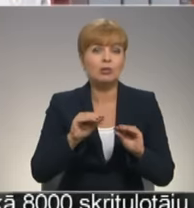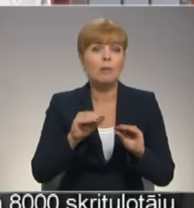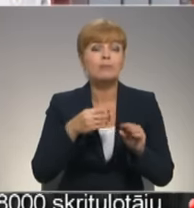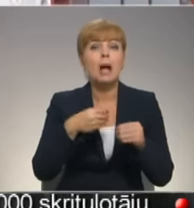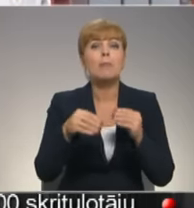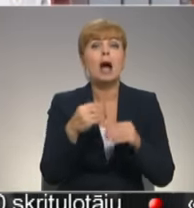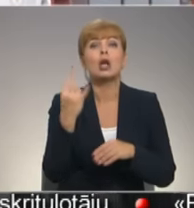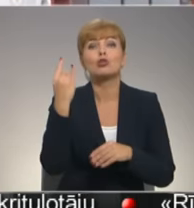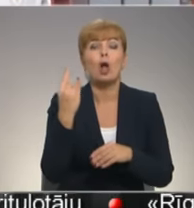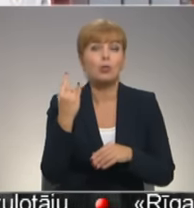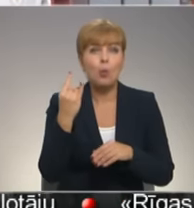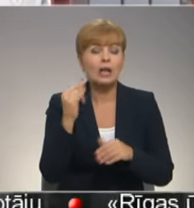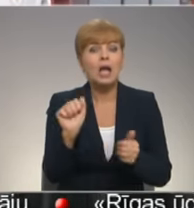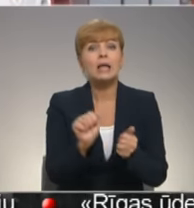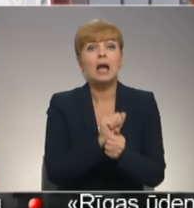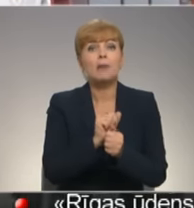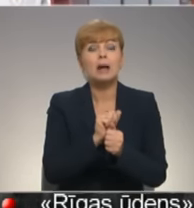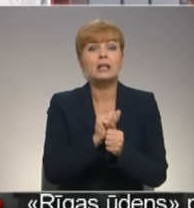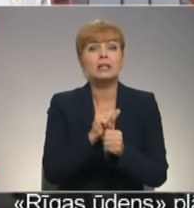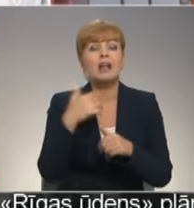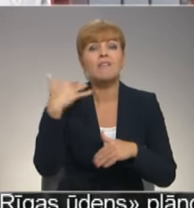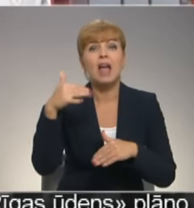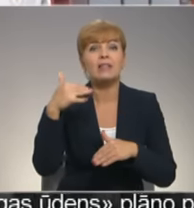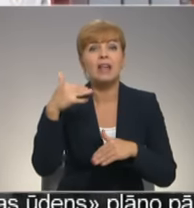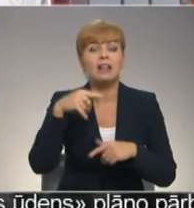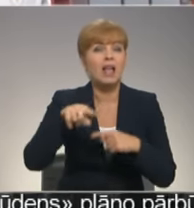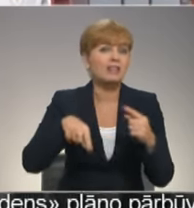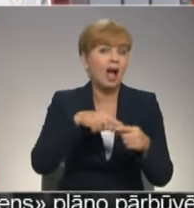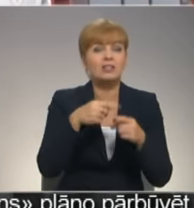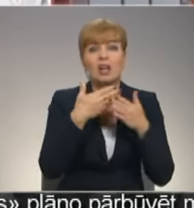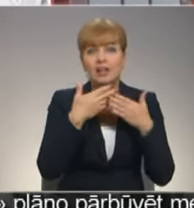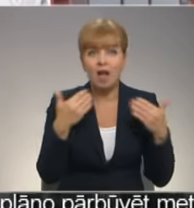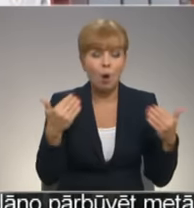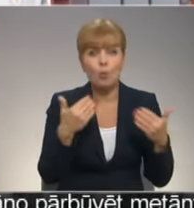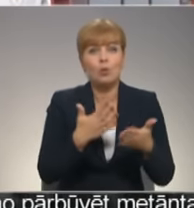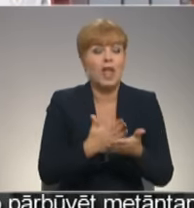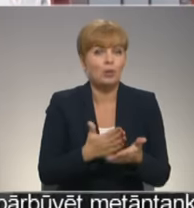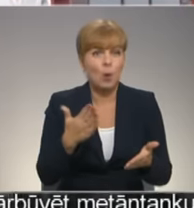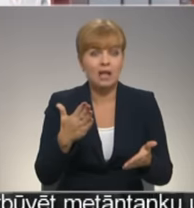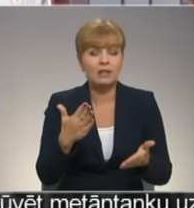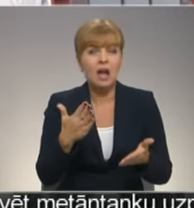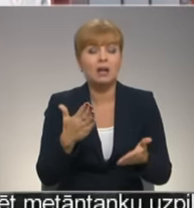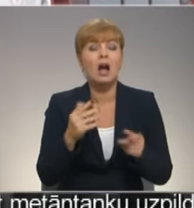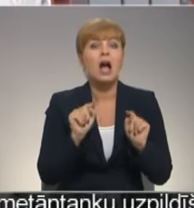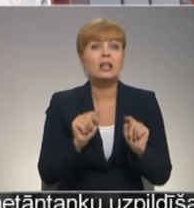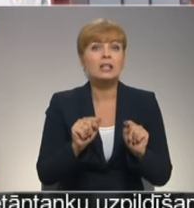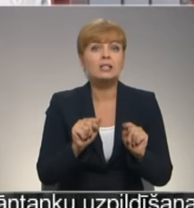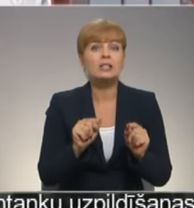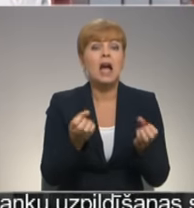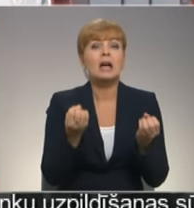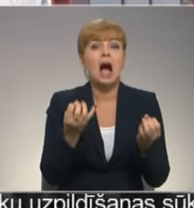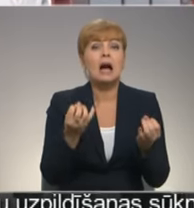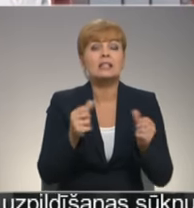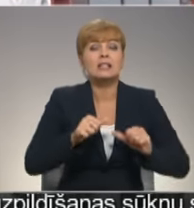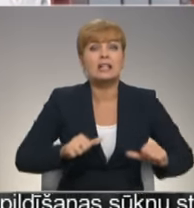dabīgās ventilācijas nav un gaisa apmaiņa nenotiek. Līdz ar to gāzes dienas ir